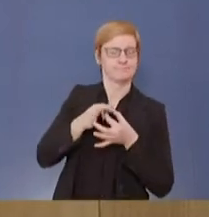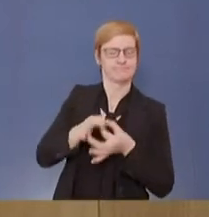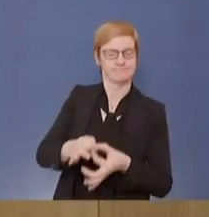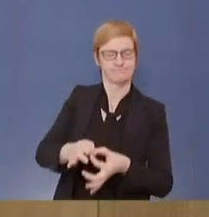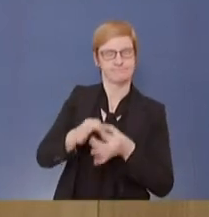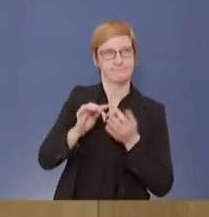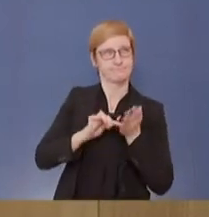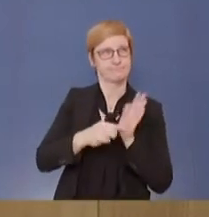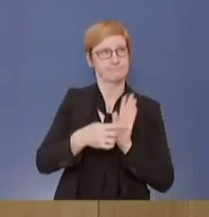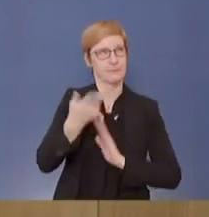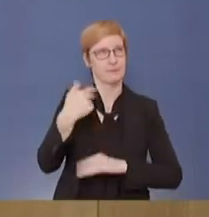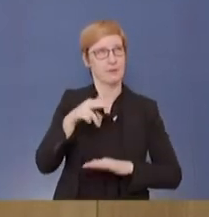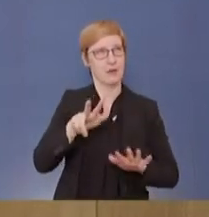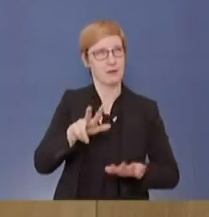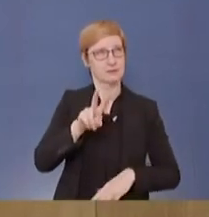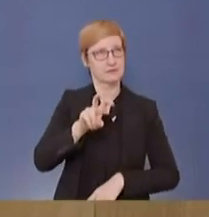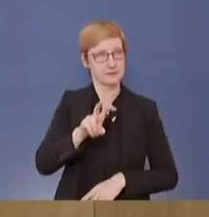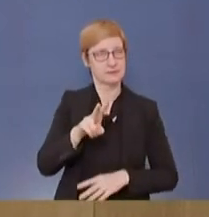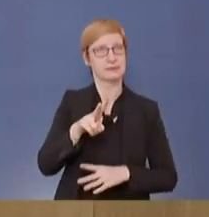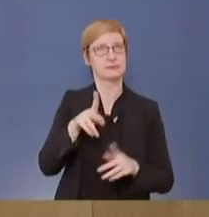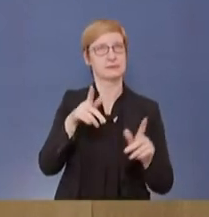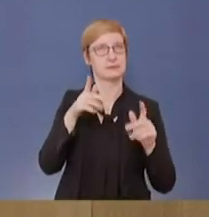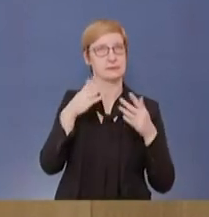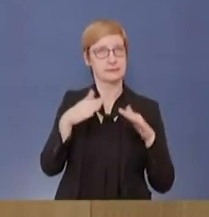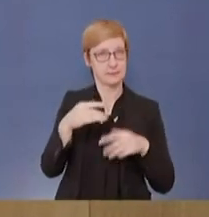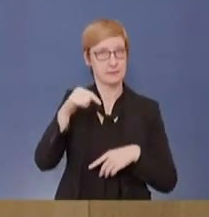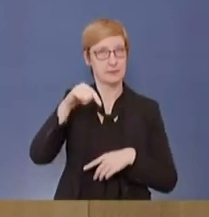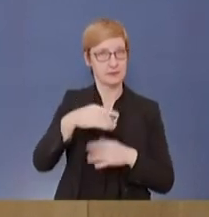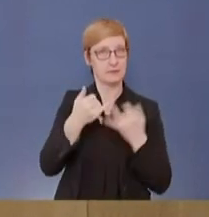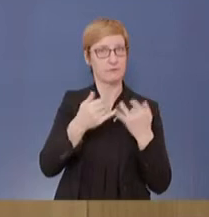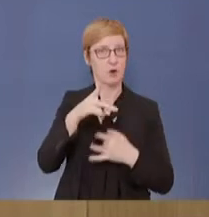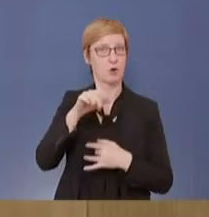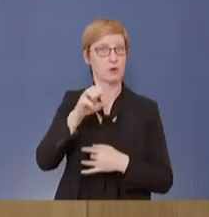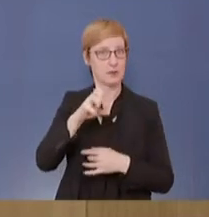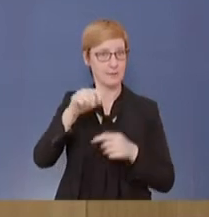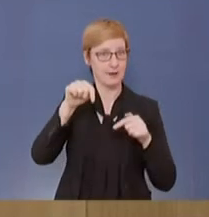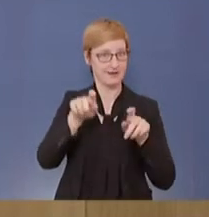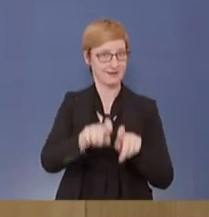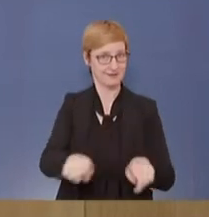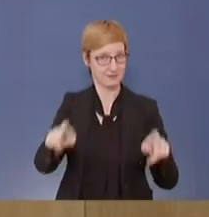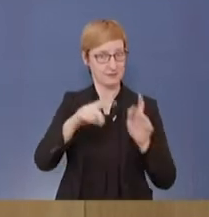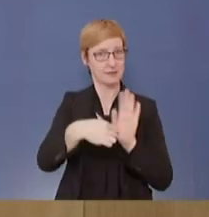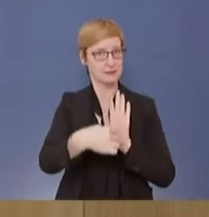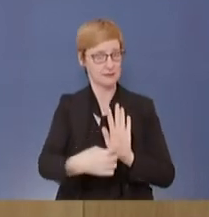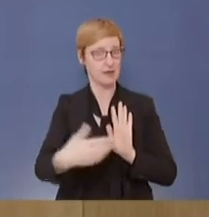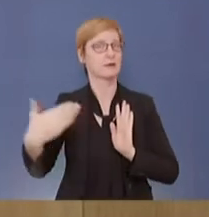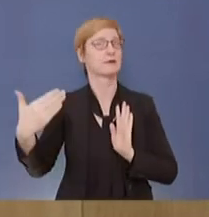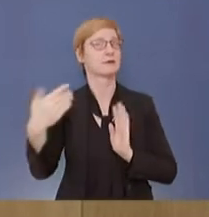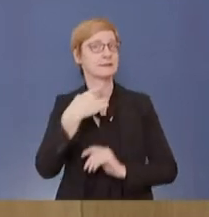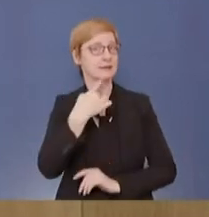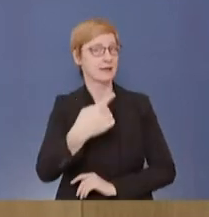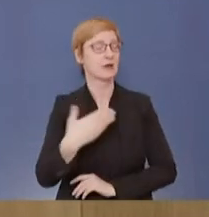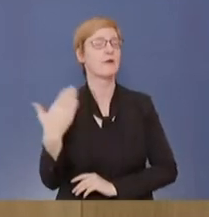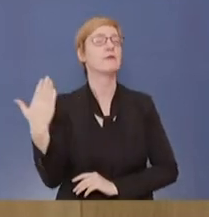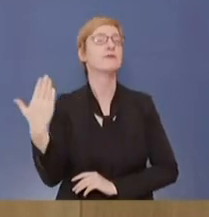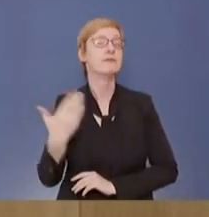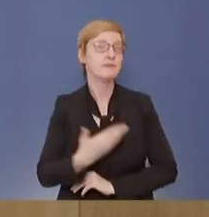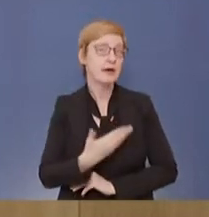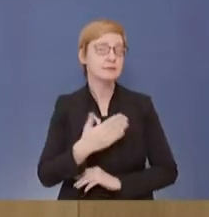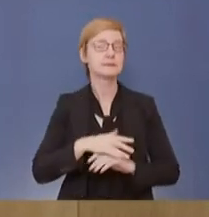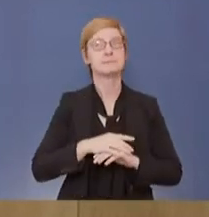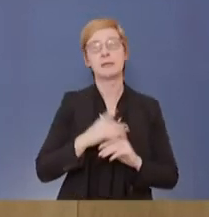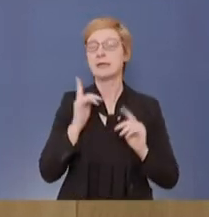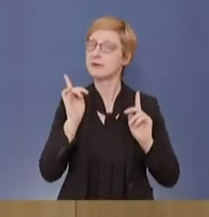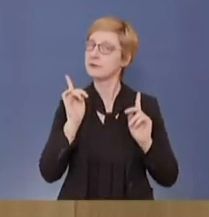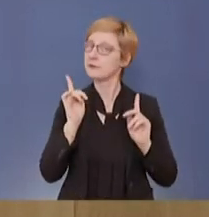28. Dezember Frau Demmer hier gesagt, wir wissen nicht, ob die Impfung